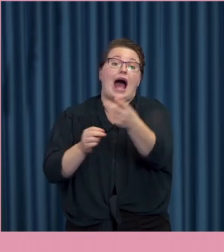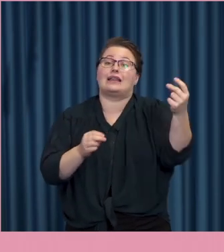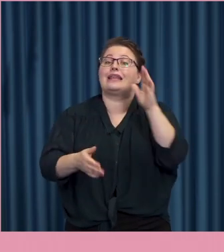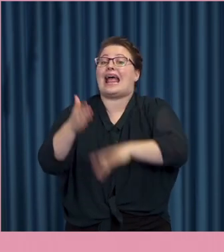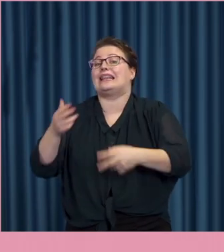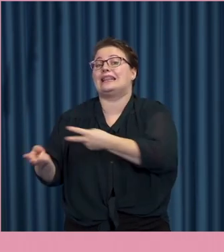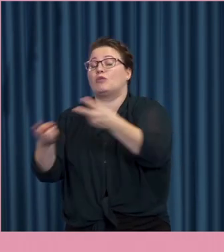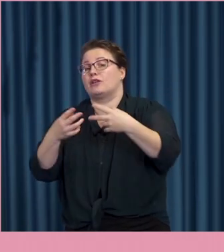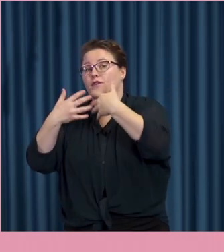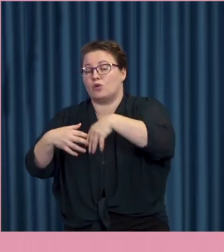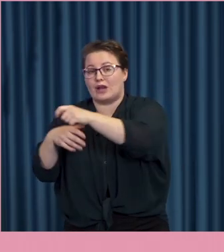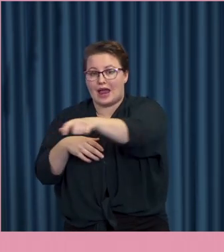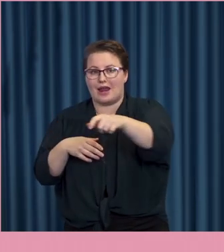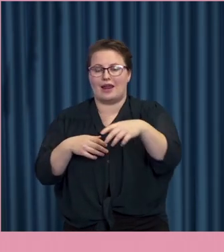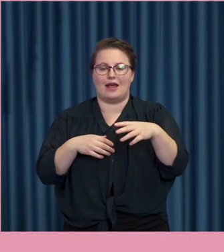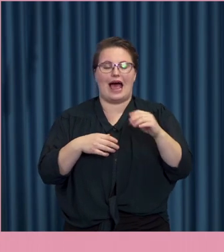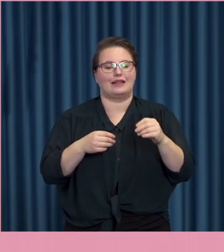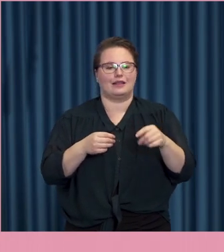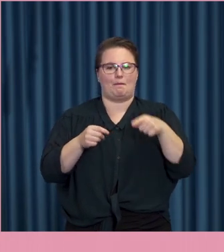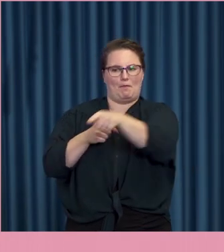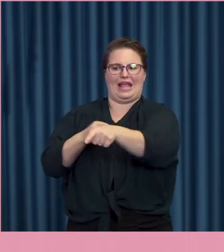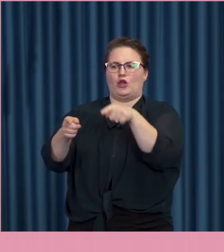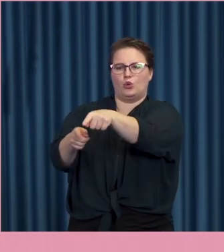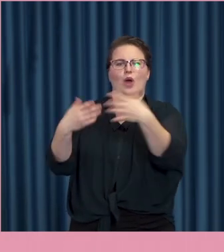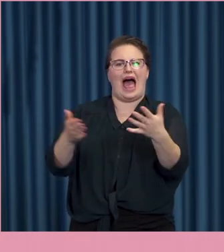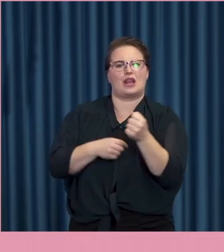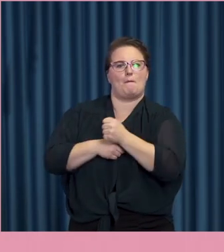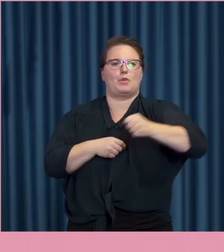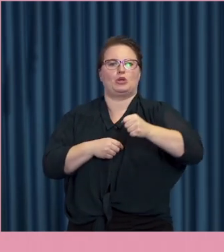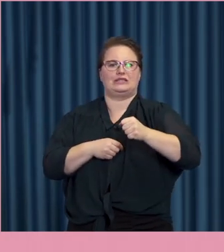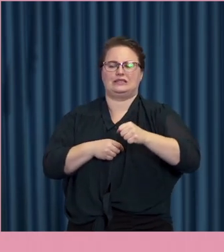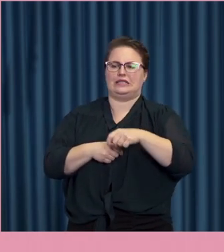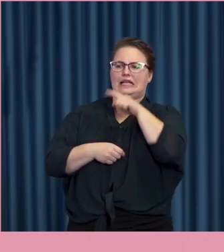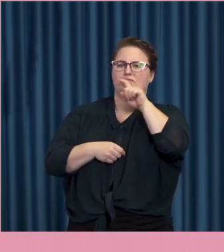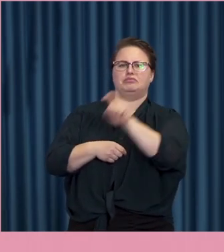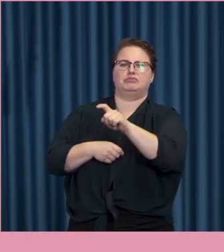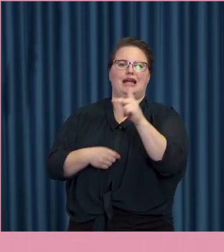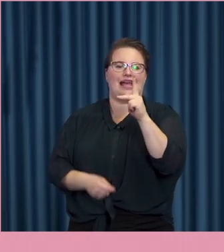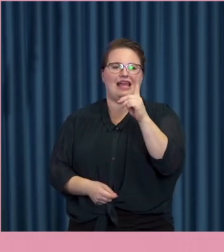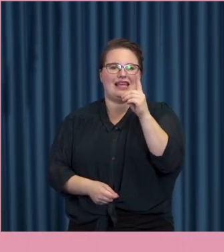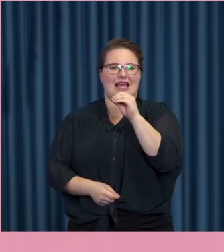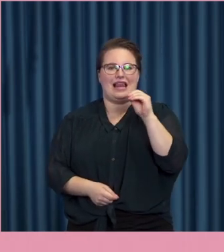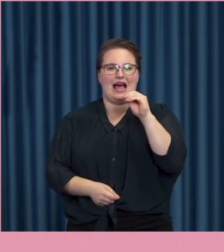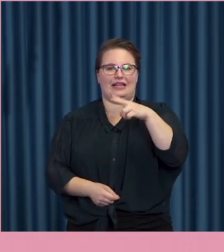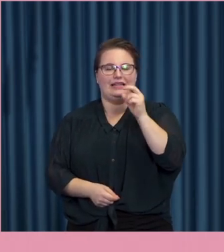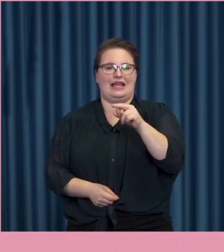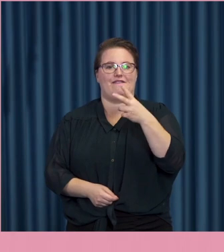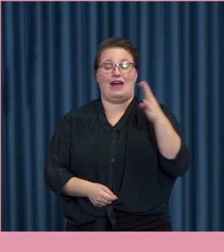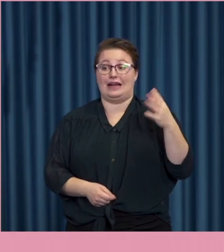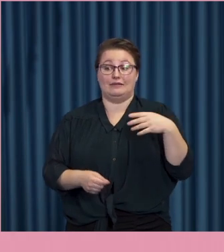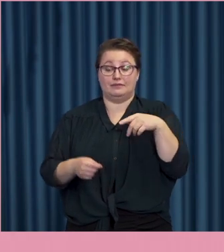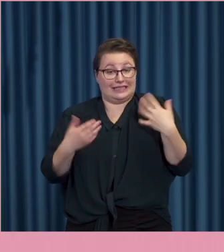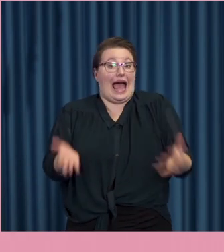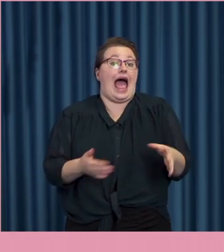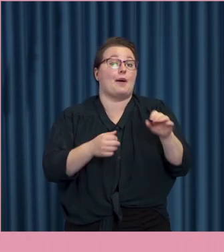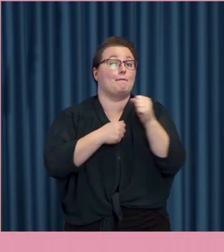Att peka ut någon som brottslig eller klandervärd är brottsligt. Att peka ut någon som brottslig eller klandervärd är i sig brottsligt. Om det inte är